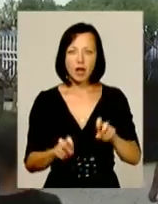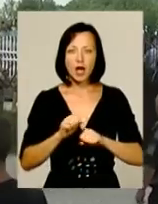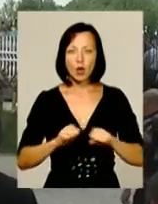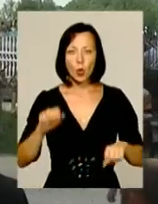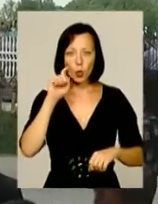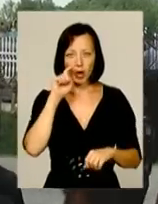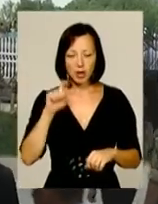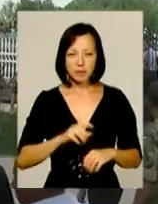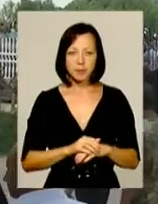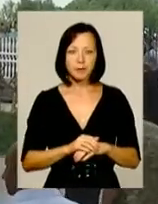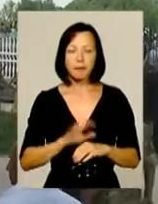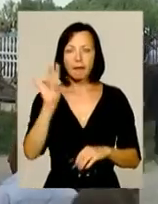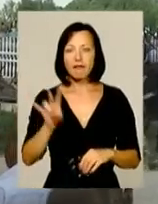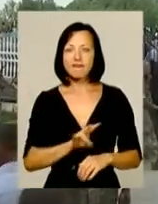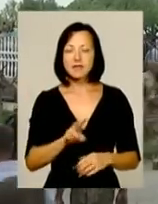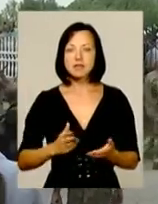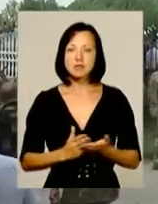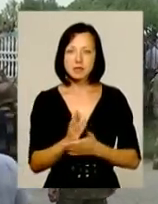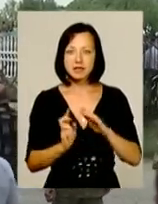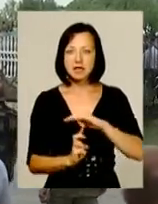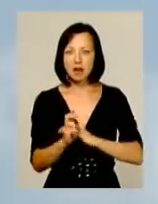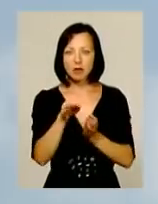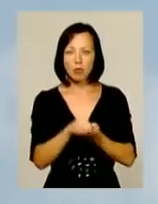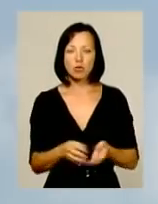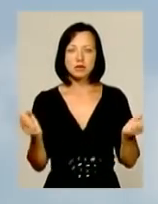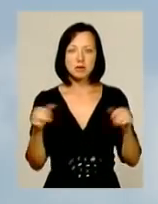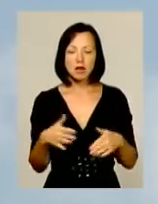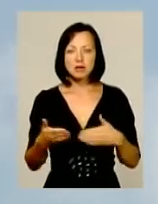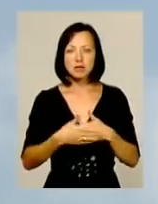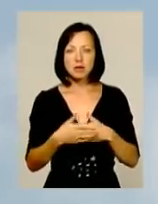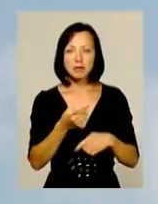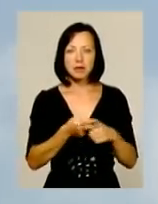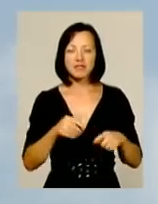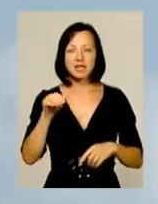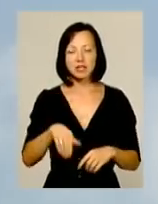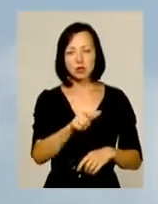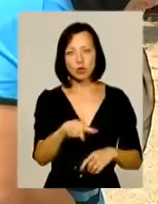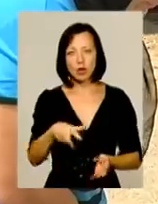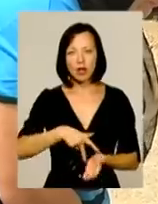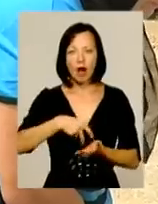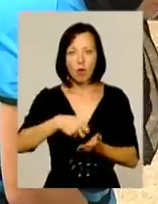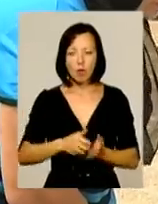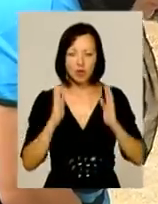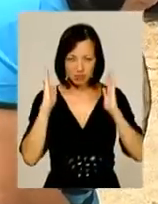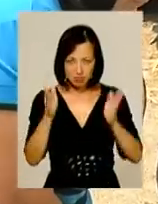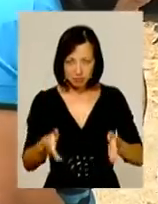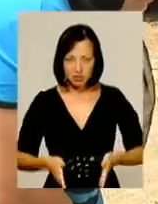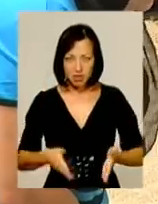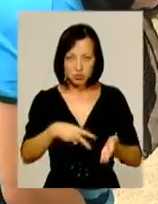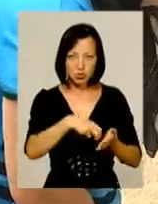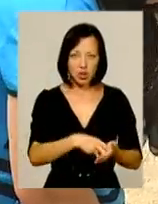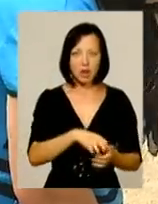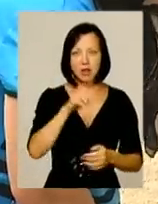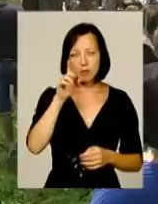Відспівували романа у Хорошевській церкві. На похорони зібралося близько пів тисячі люду. На колінах у бабіч дороги стояли і